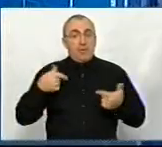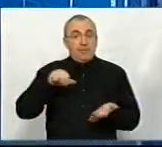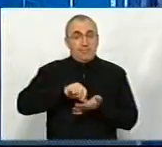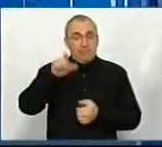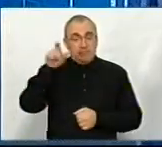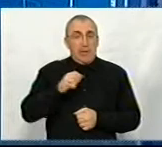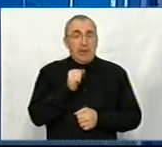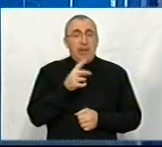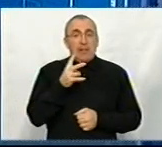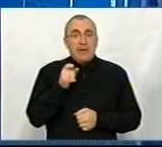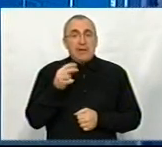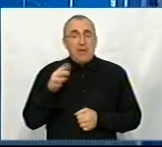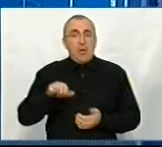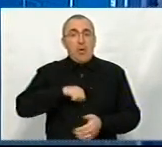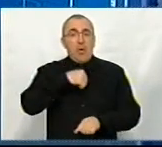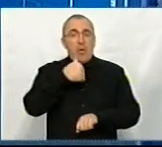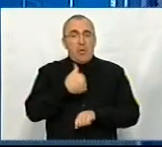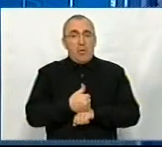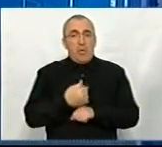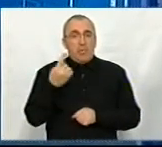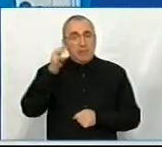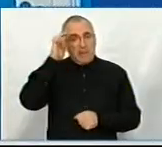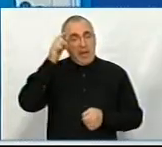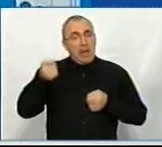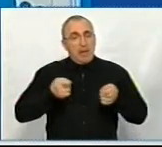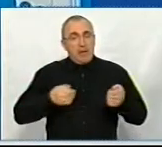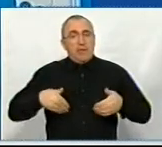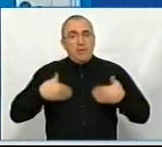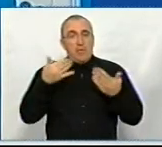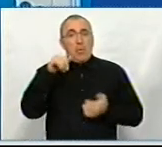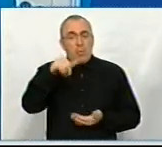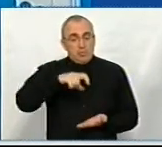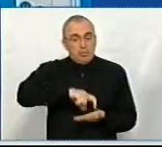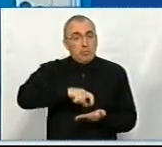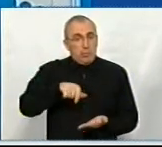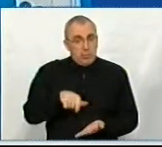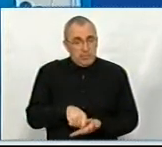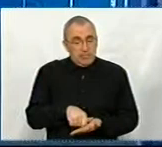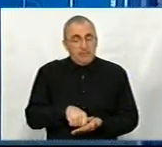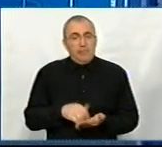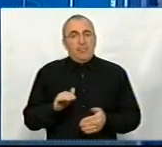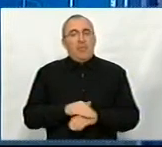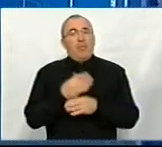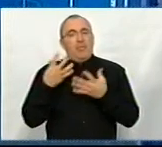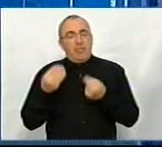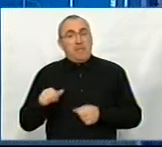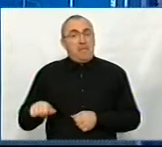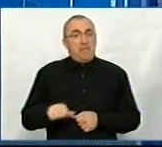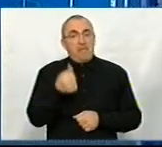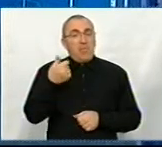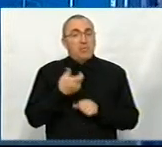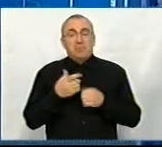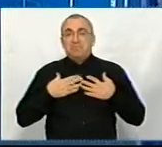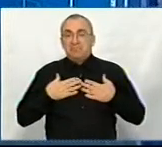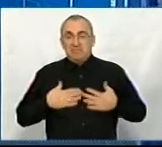– Андрій Назаренко, голова Кіровоградської обласної державної адміністрації. Вітаємо вас у студії. Доброго дня. По-перше, нам дуже приємно, що